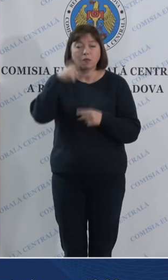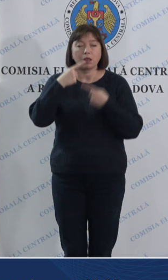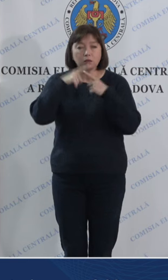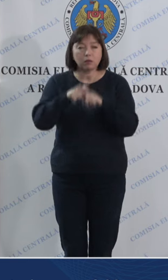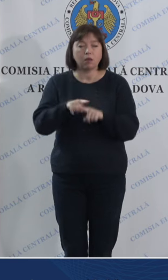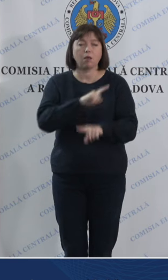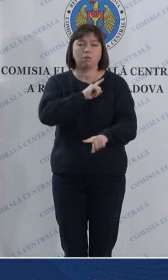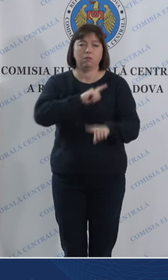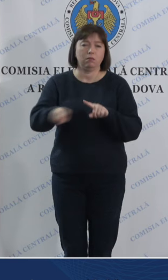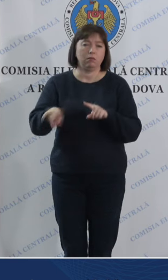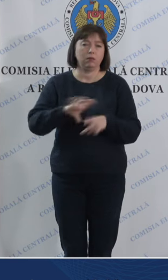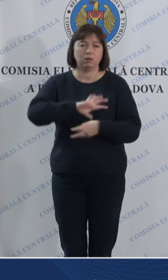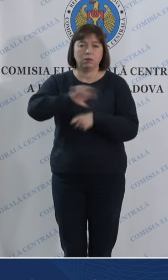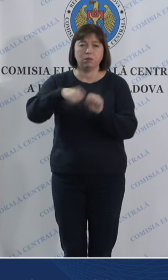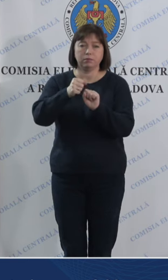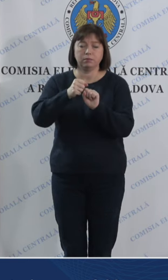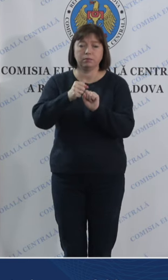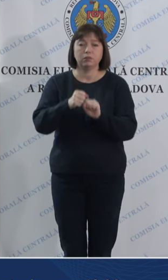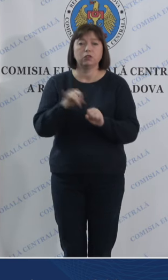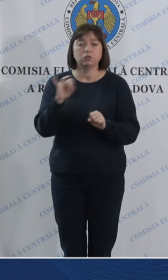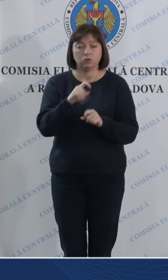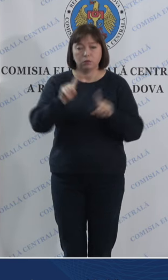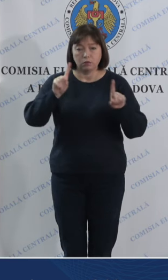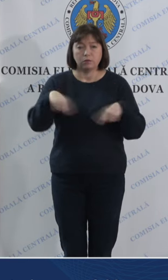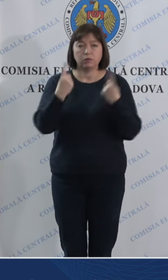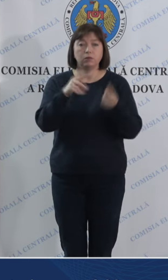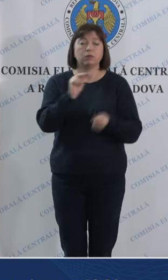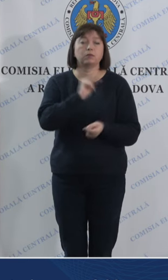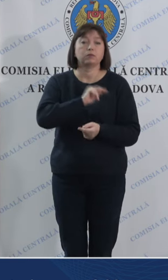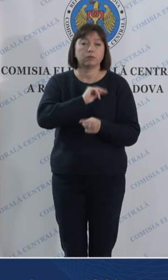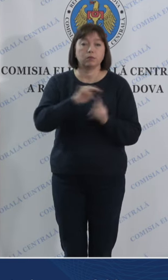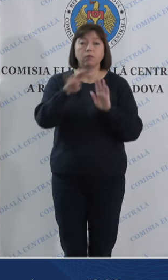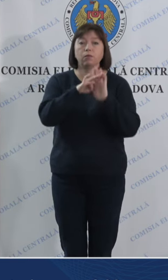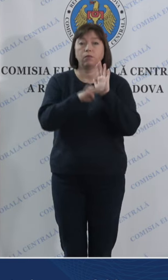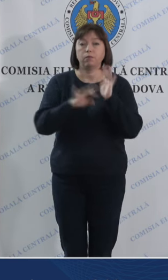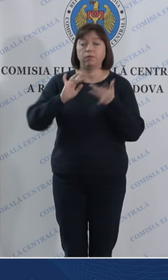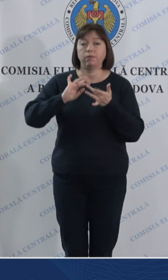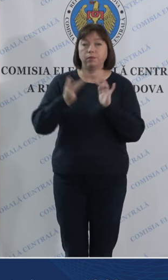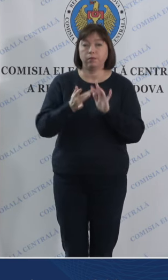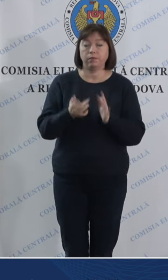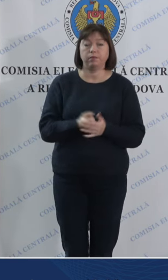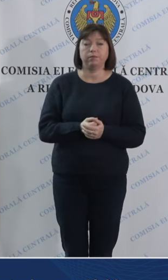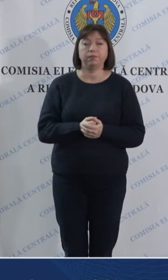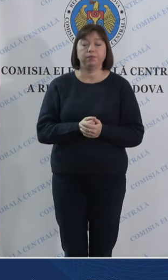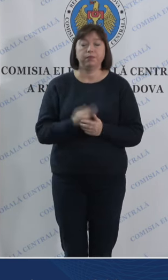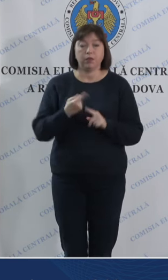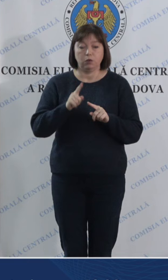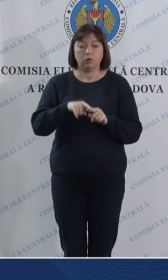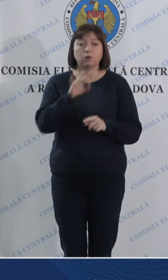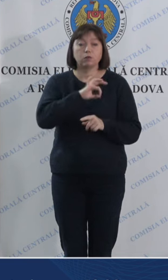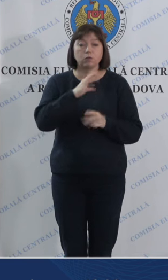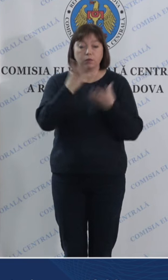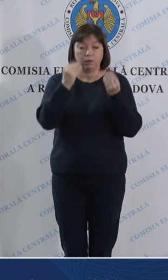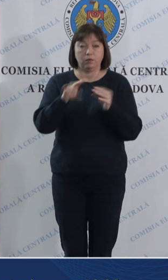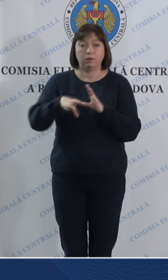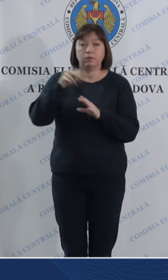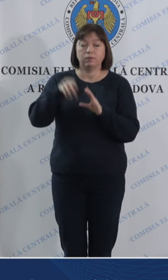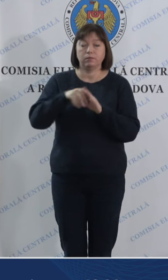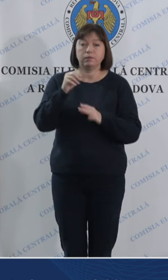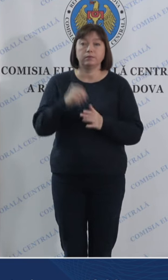protocoalelor de securitate și au restabilit funcționalitatea sistemelor utilizate în ziua alegerilor